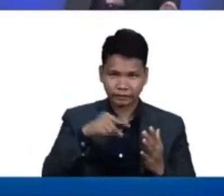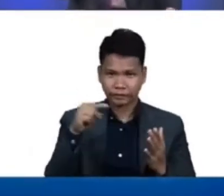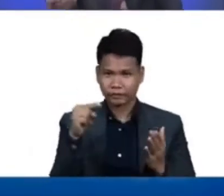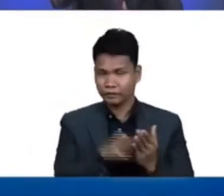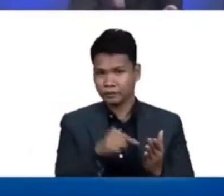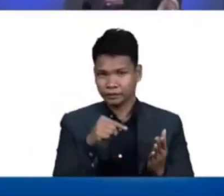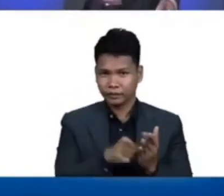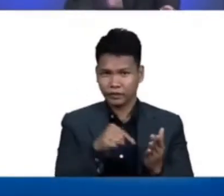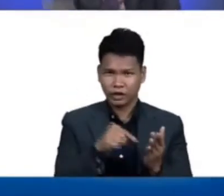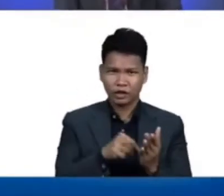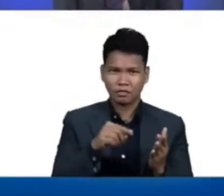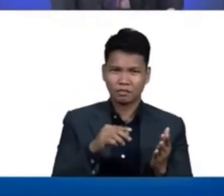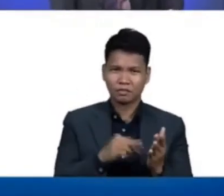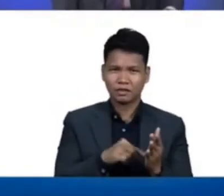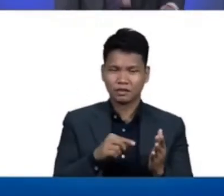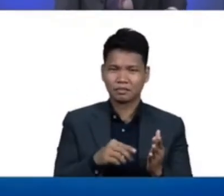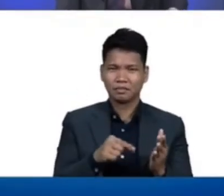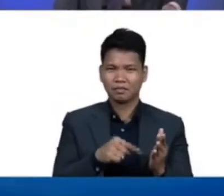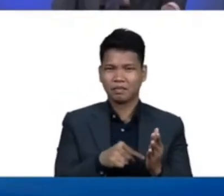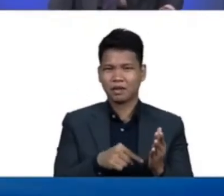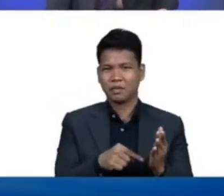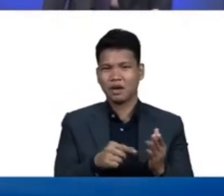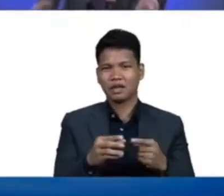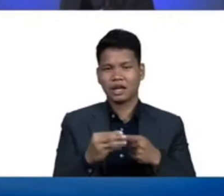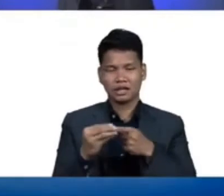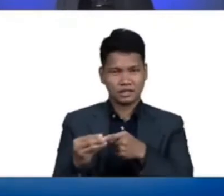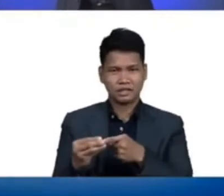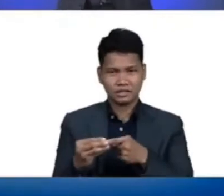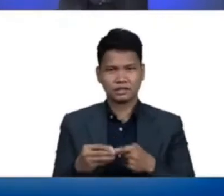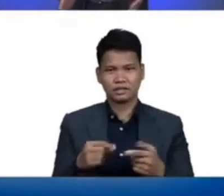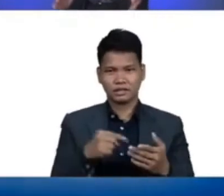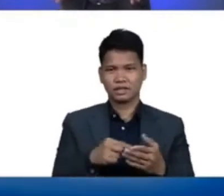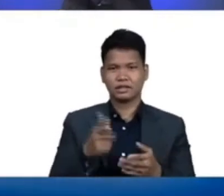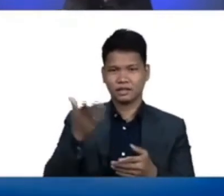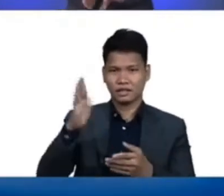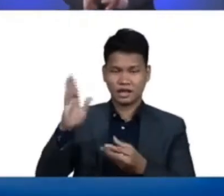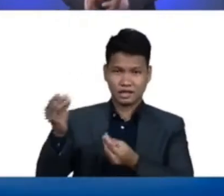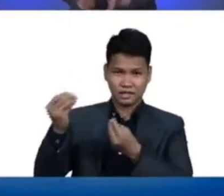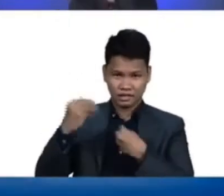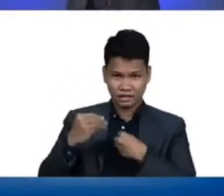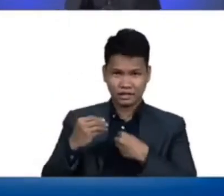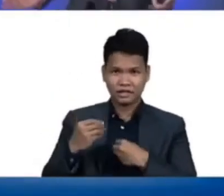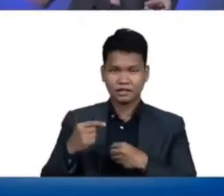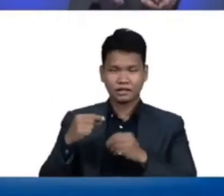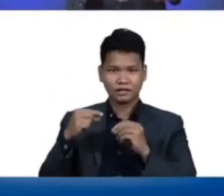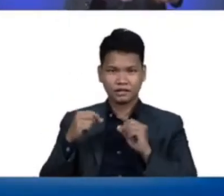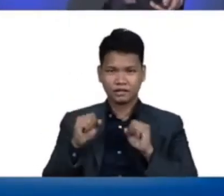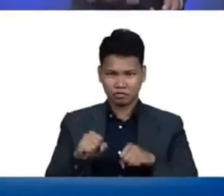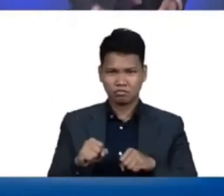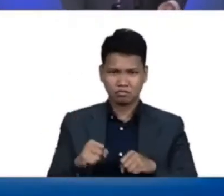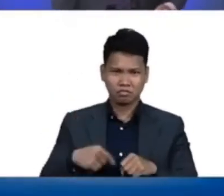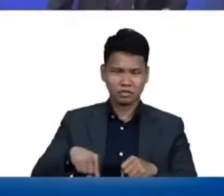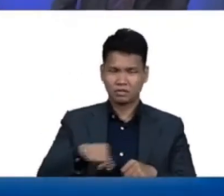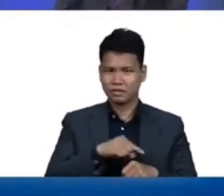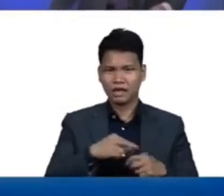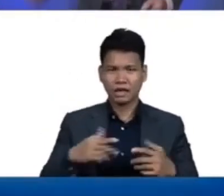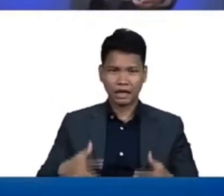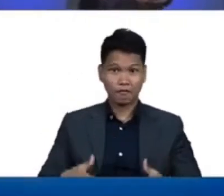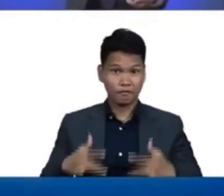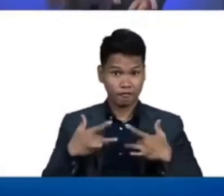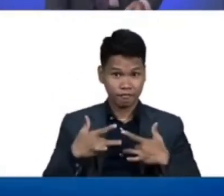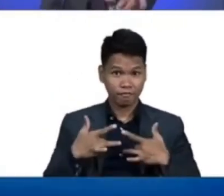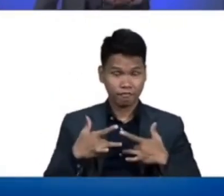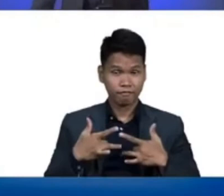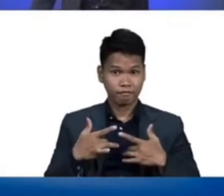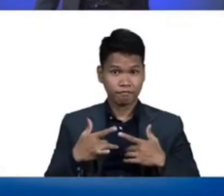yung ating manual na binigay ng ating Panginoon na siyang nagbibigay sa atin ng guide upang tayo mabuhay